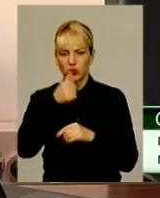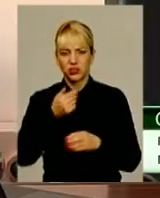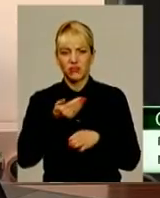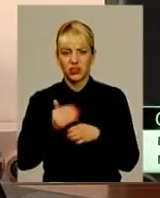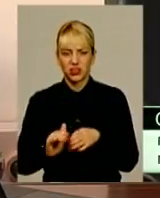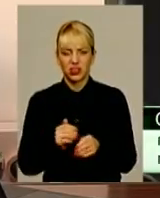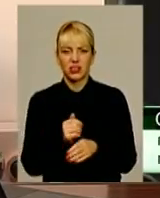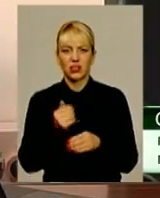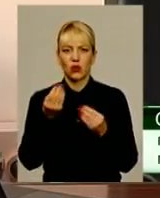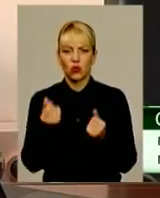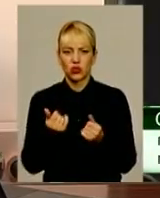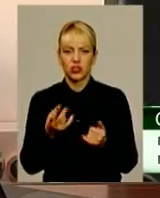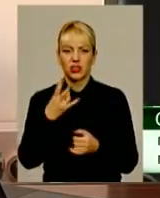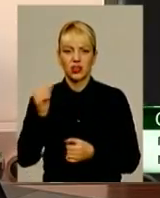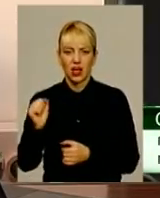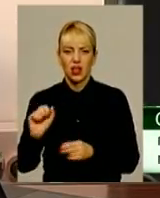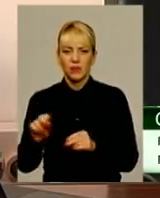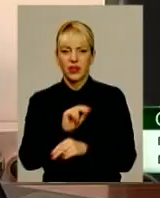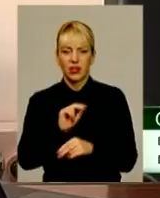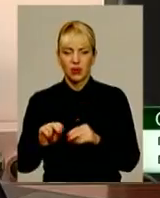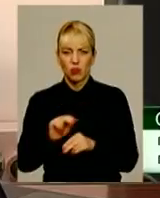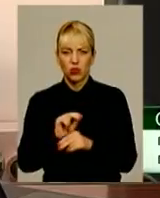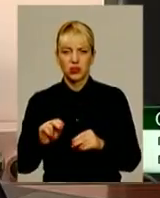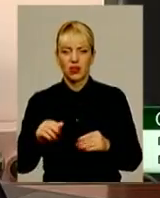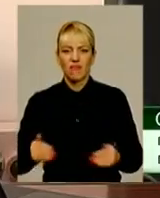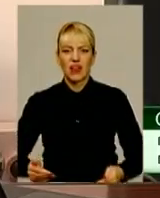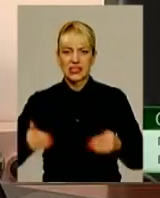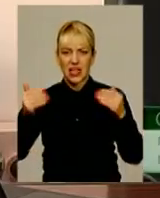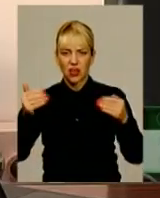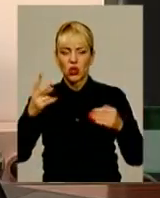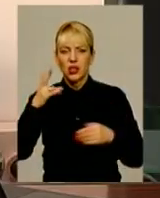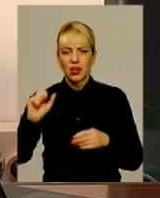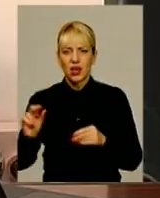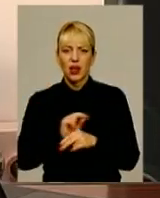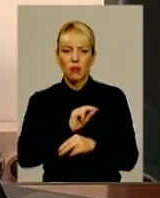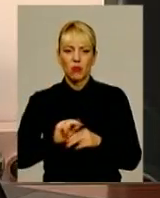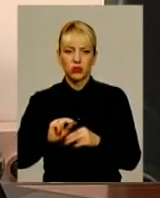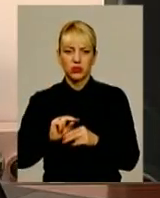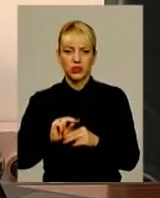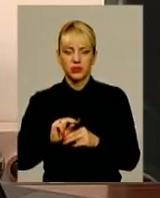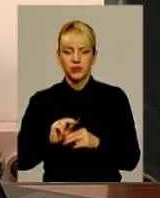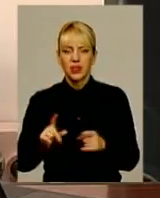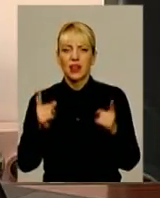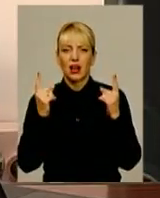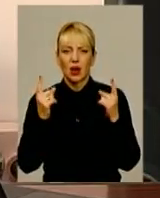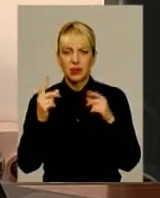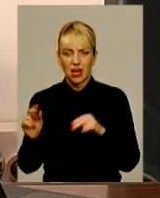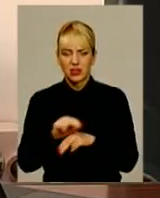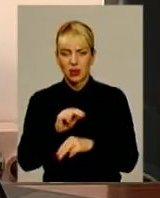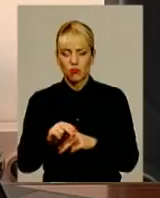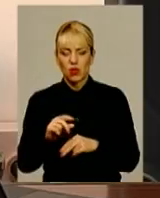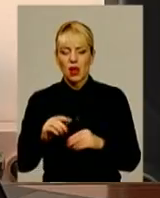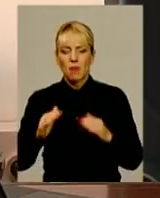частина коштів на ремонт фасаду, на капітальний ремонт приміщень